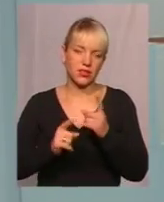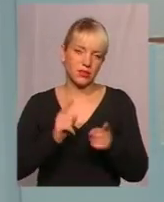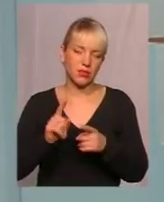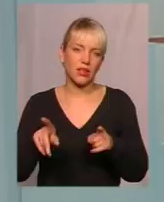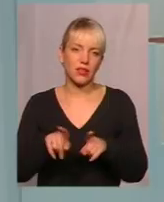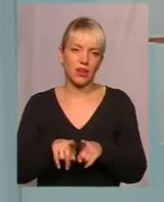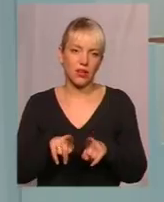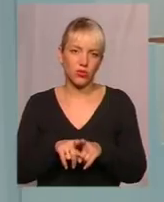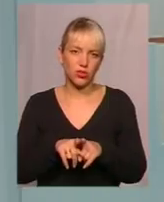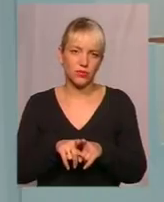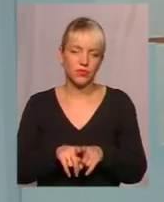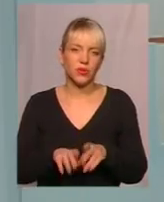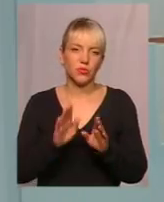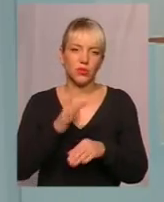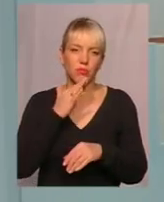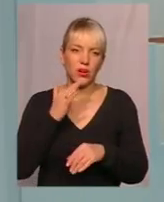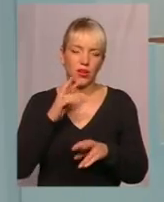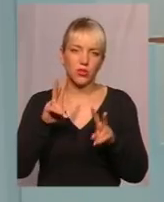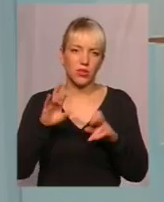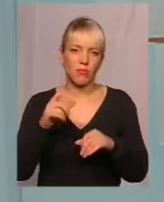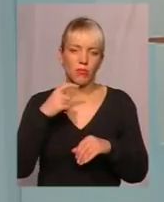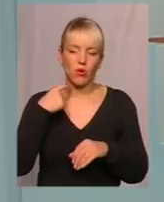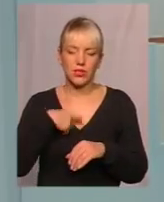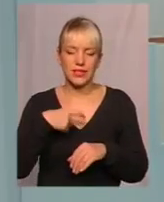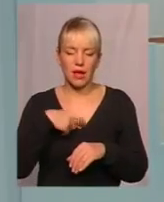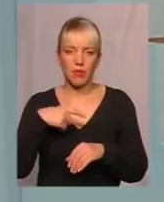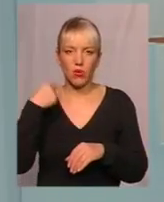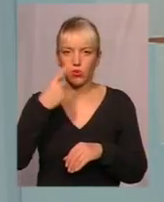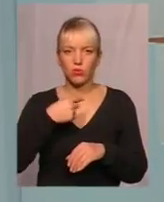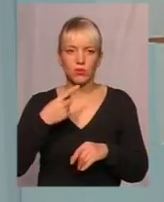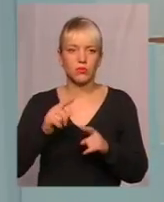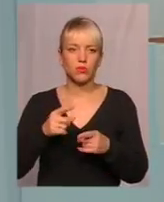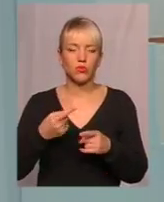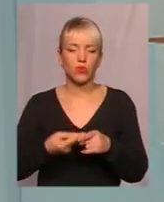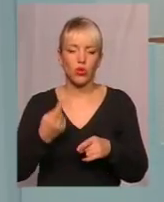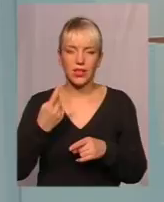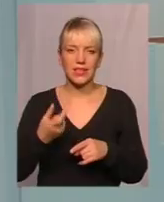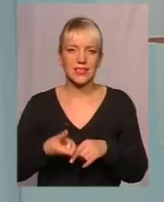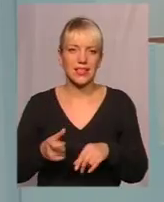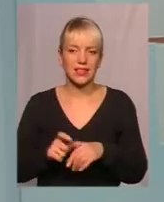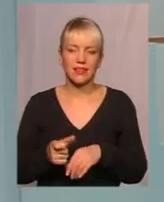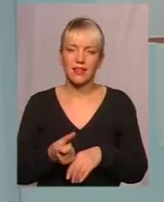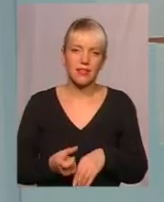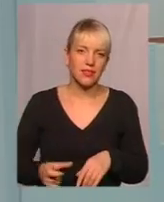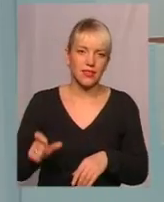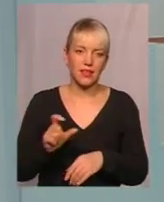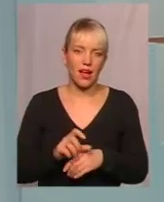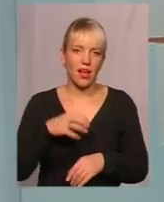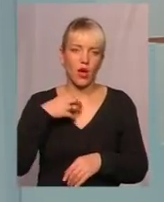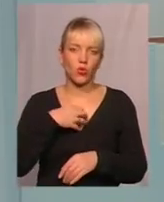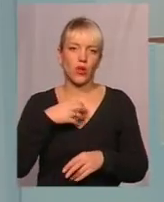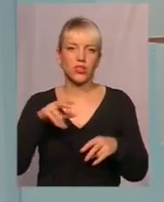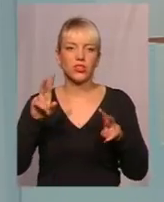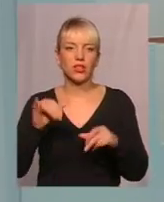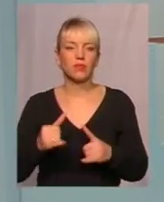також, звісно, буде багато тем про себе особисто. Тому що одна з таких найактуальніших тем для